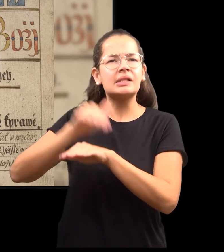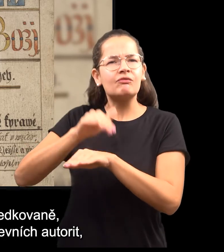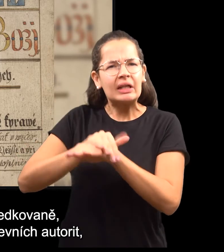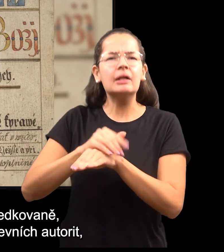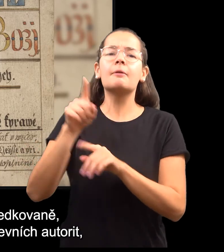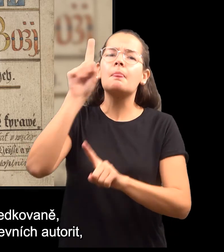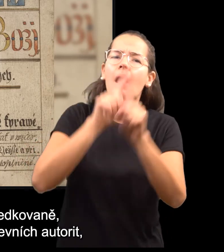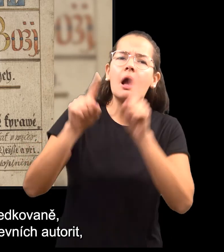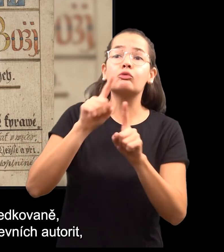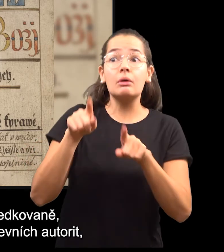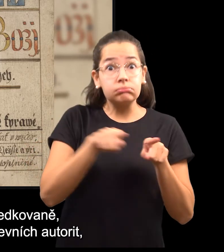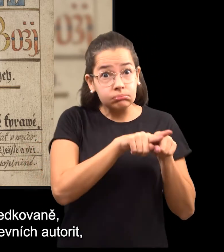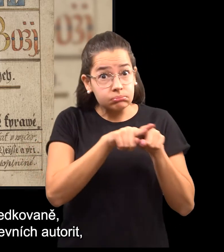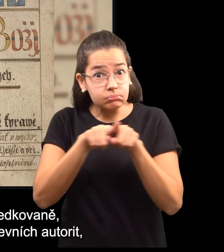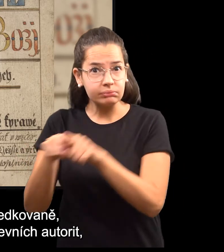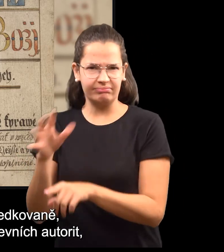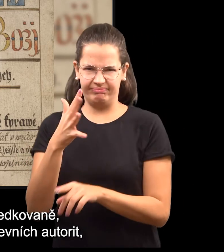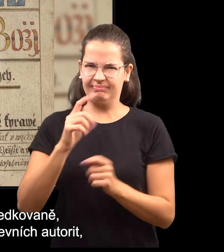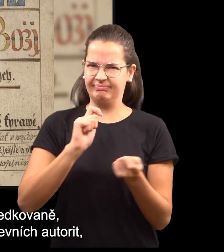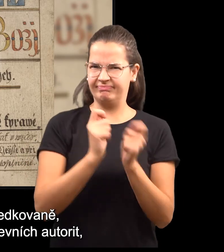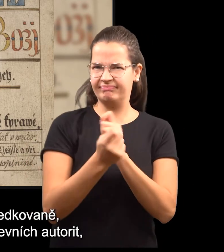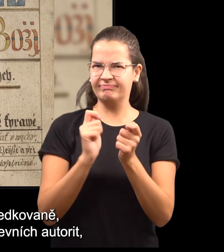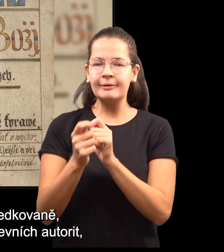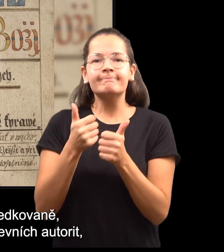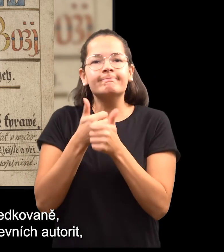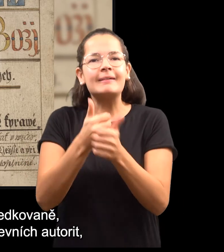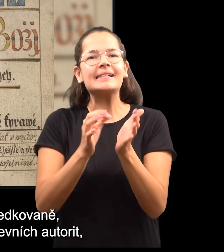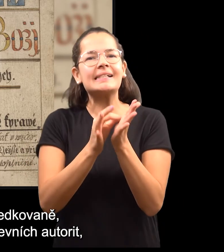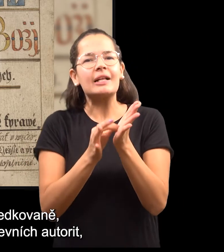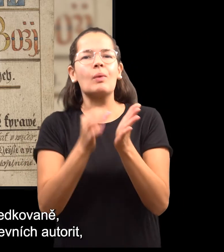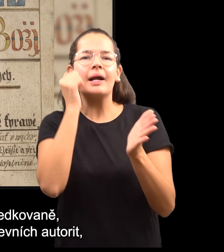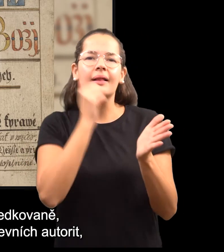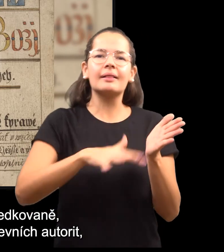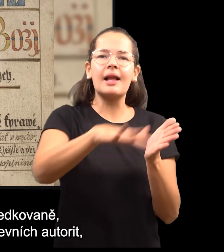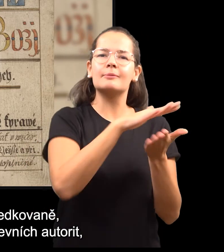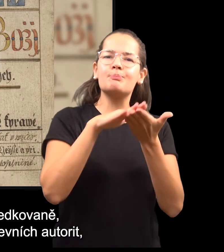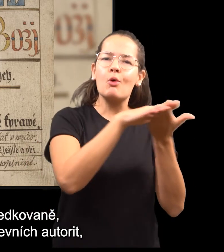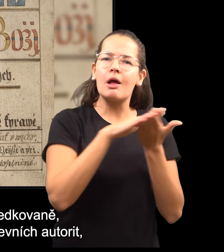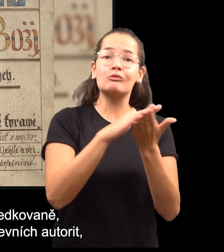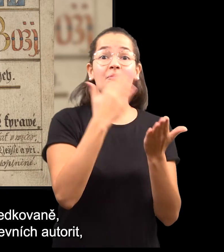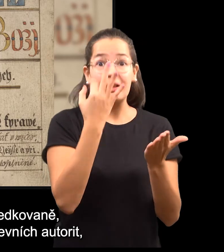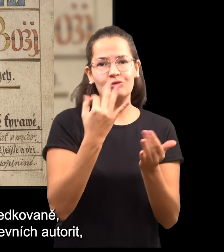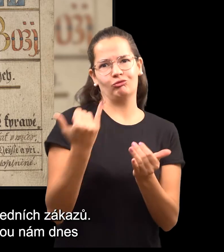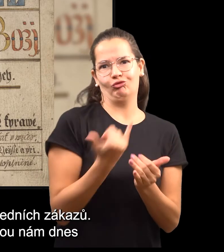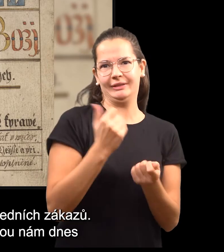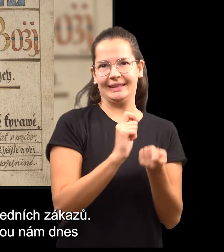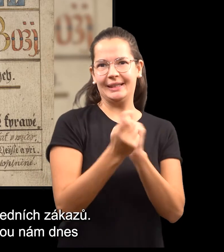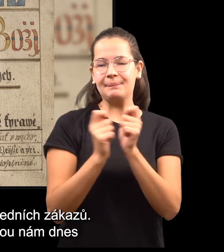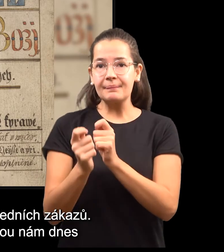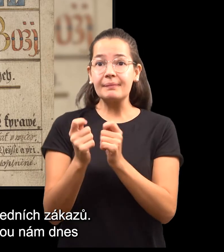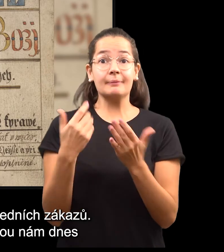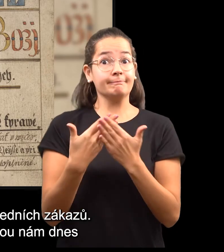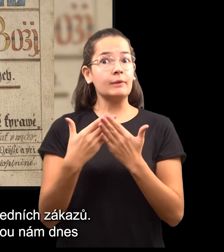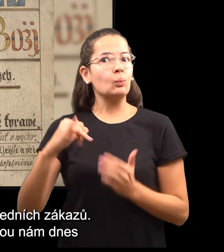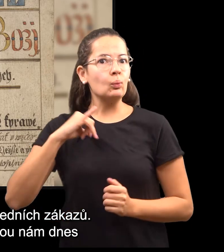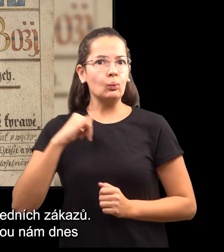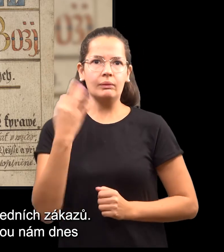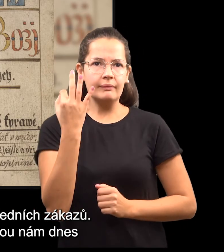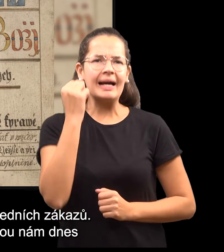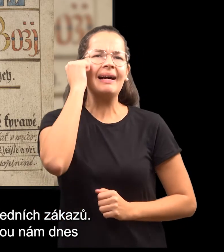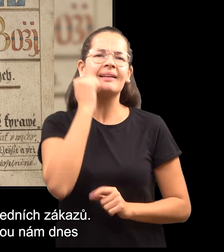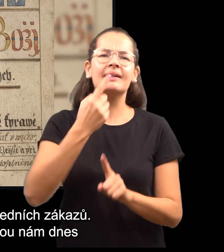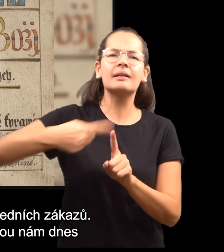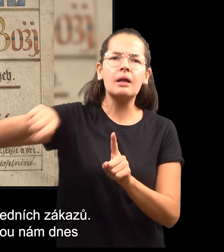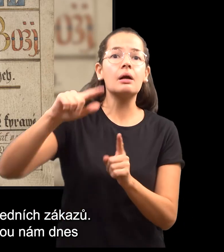se dozvídáme pouze zprostředkovaně, ať už ze zápisů učenců a církevních autorit, nebo ze soudních procesů a